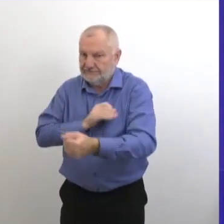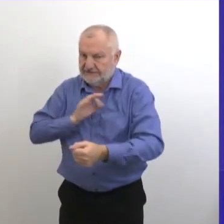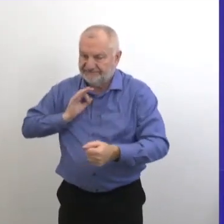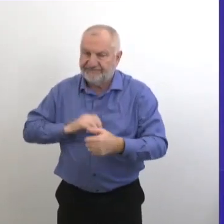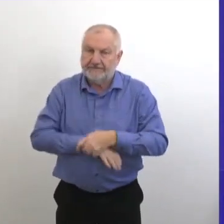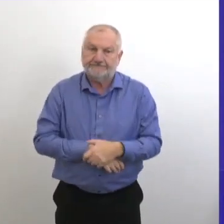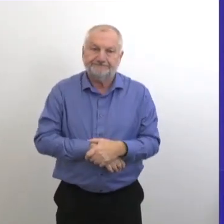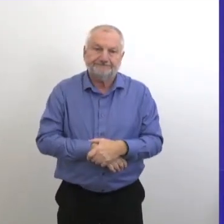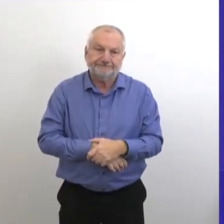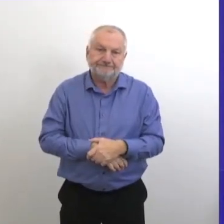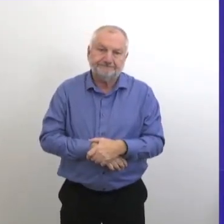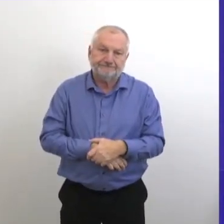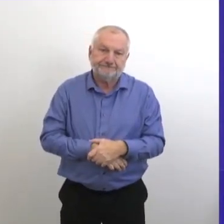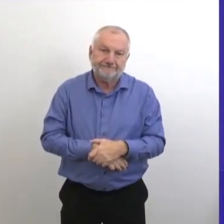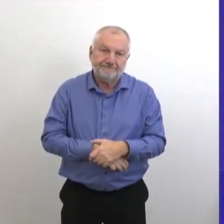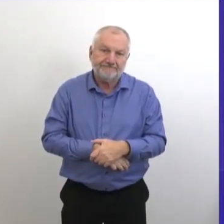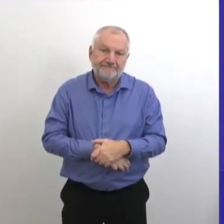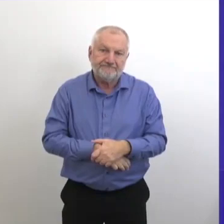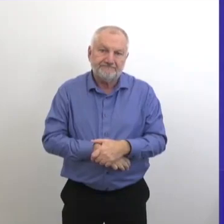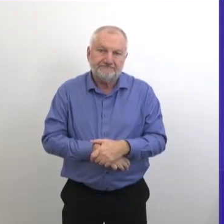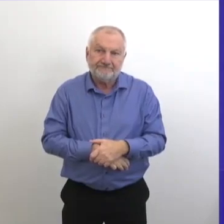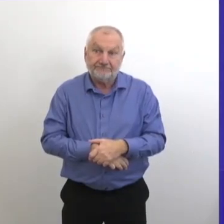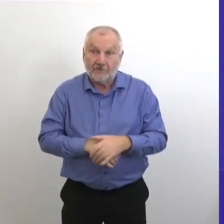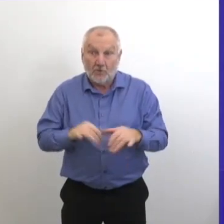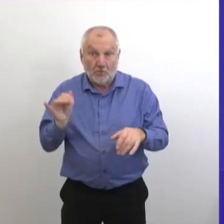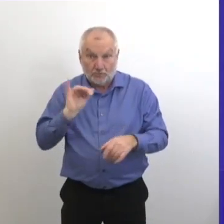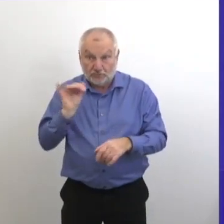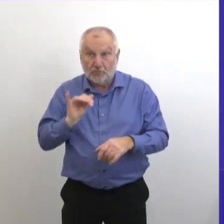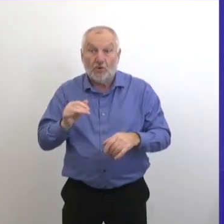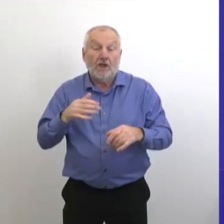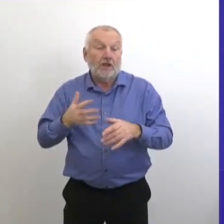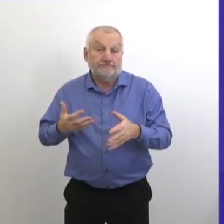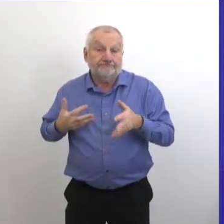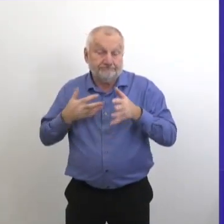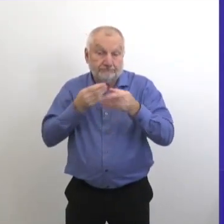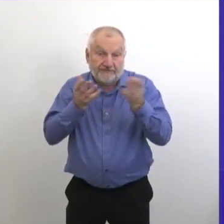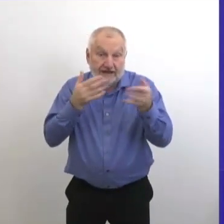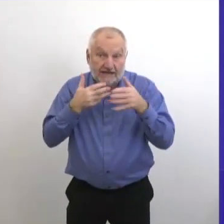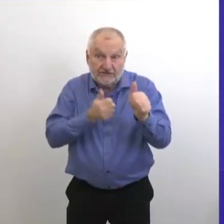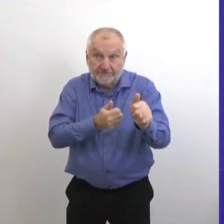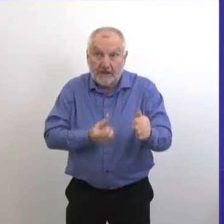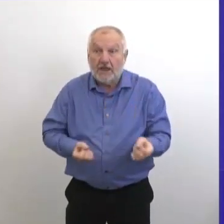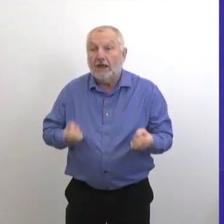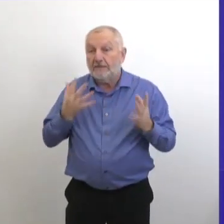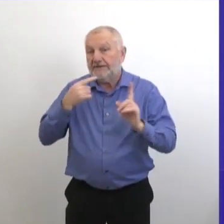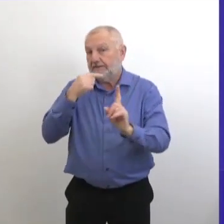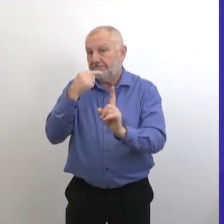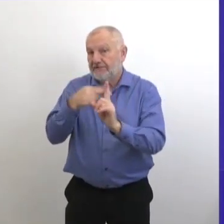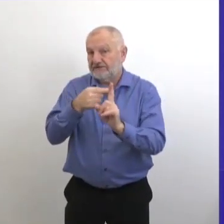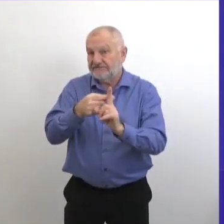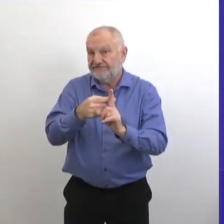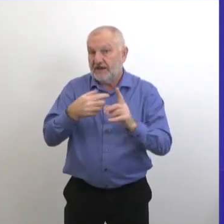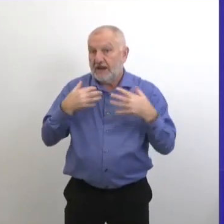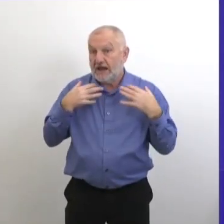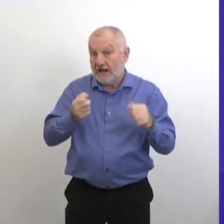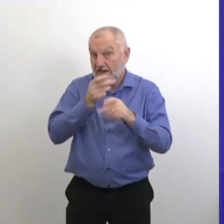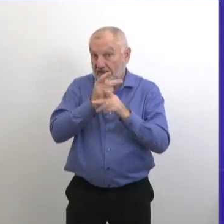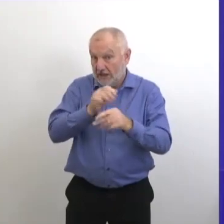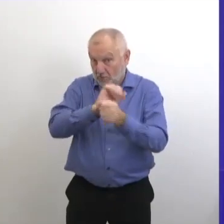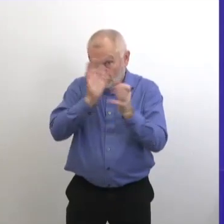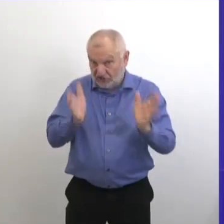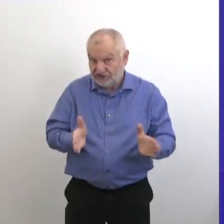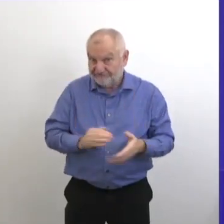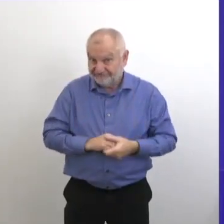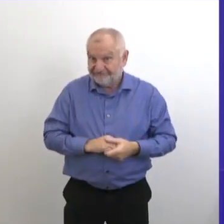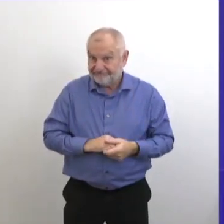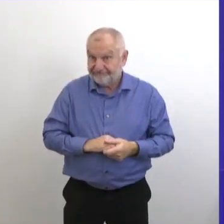il y a besoin. Je peux également vous donner une mise à jour sur le nombre de travailleurs de la santé qui sont des